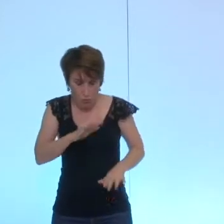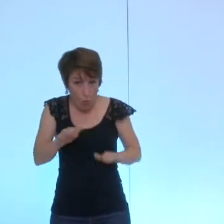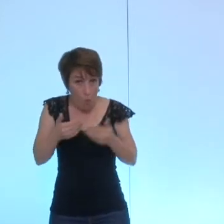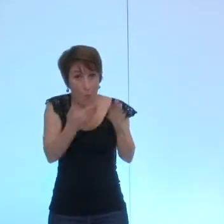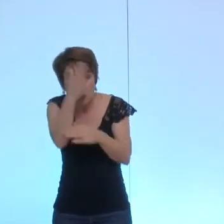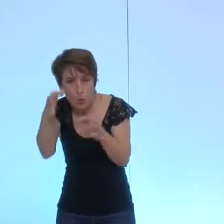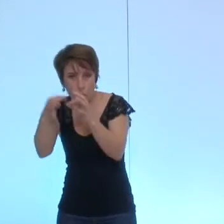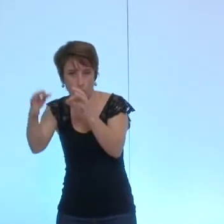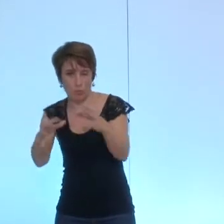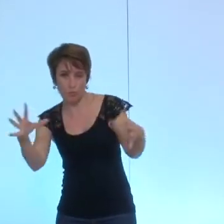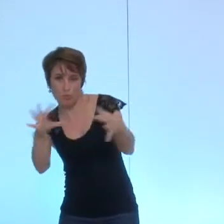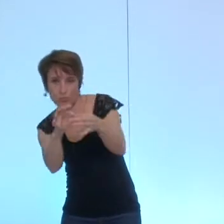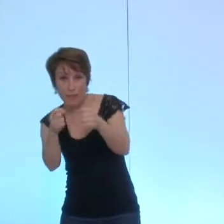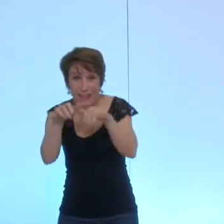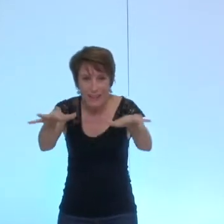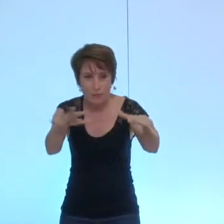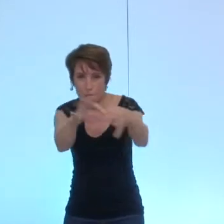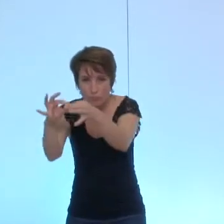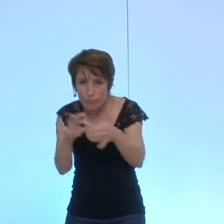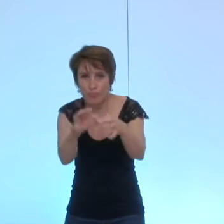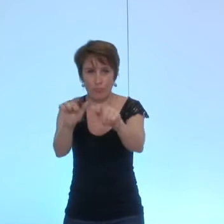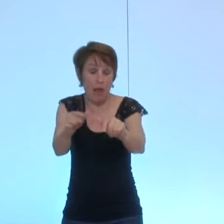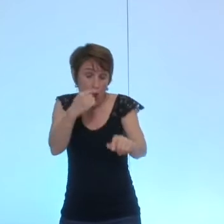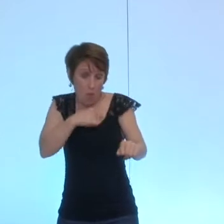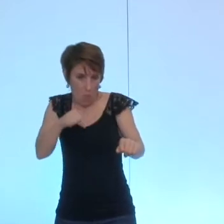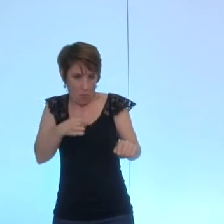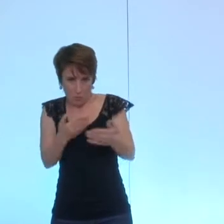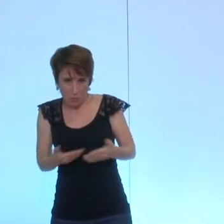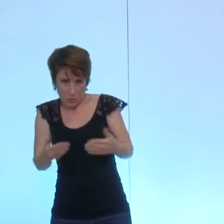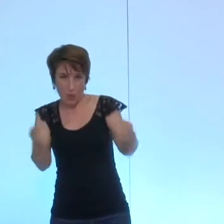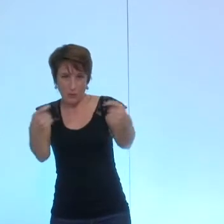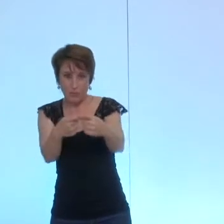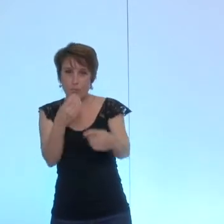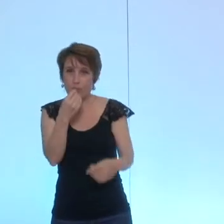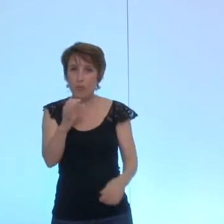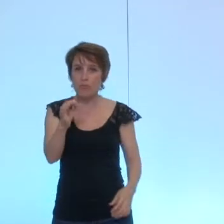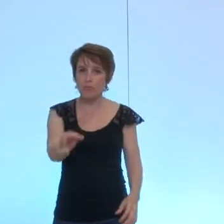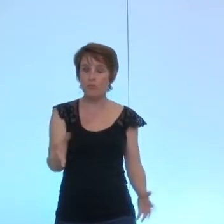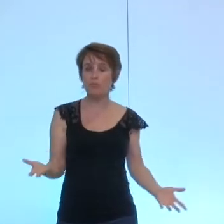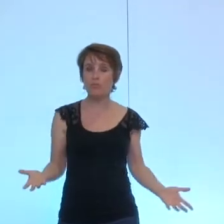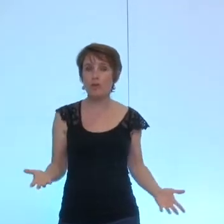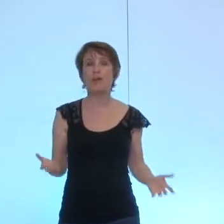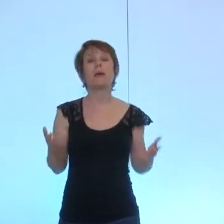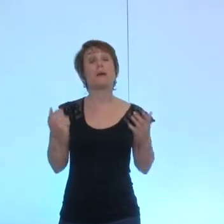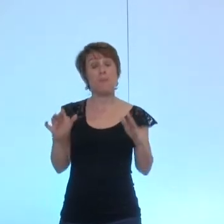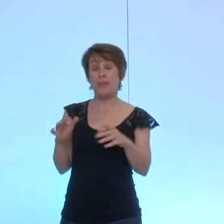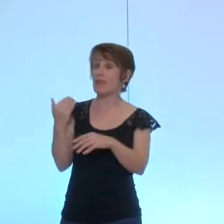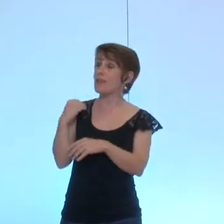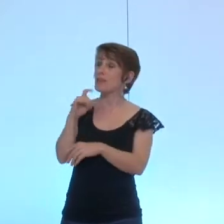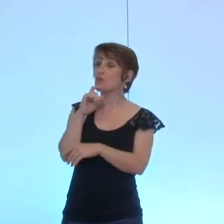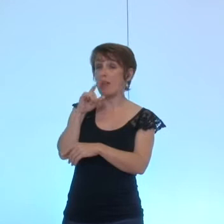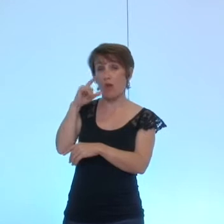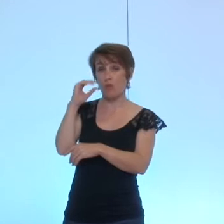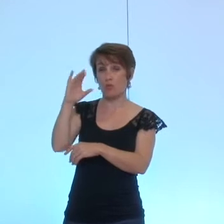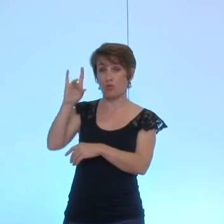solutions qui nous semblaient effectivement plus pertinentes au regard de la situation actuelle en tout cas les raccourcis que vous avez fait sur le